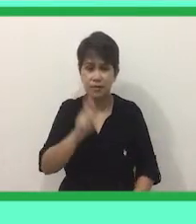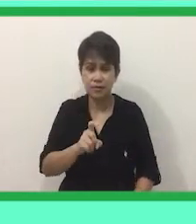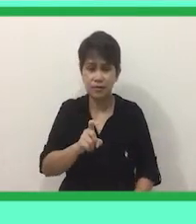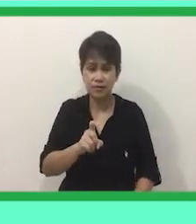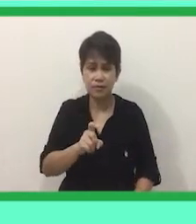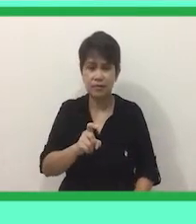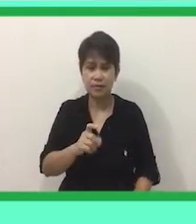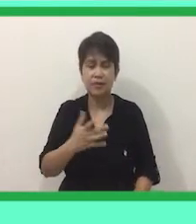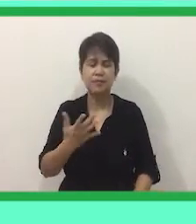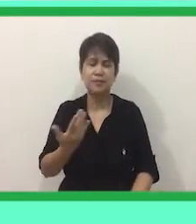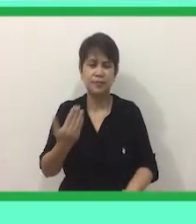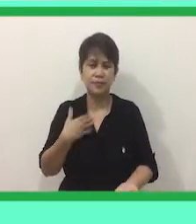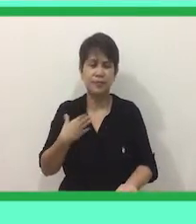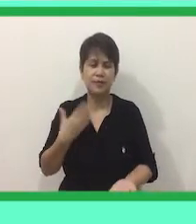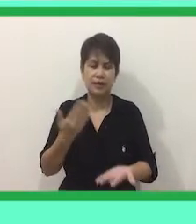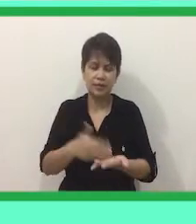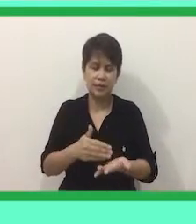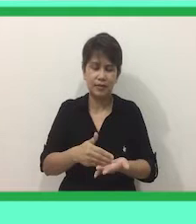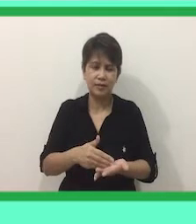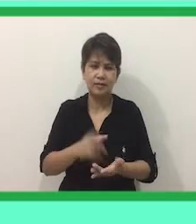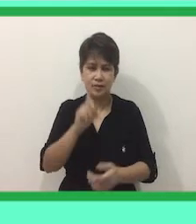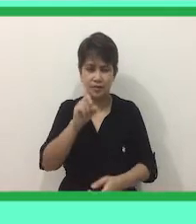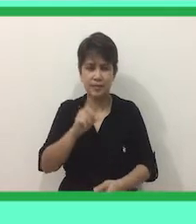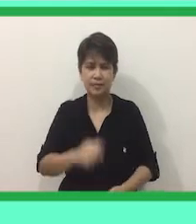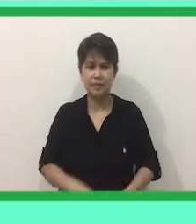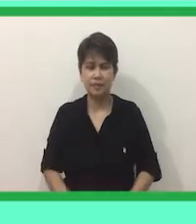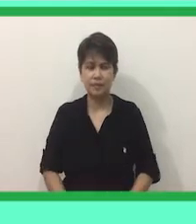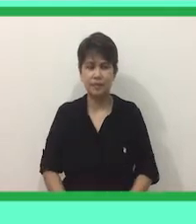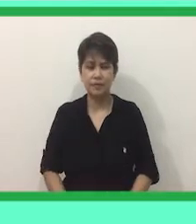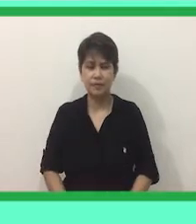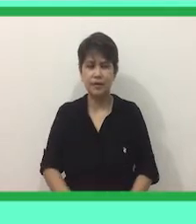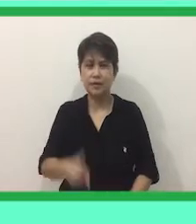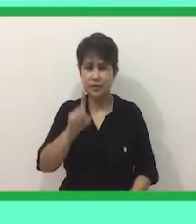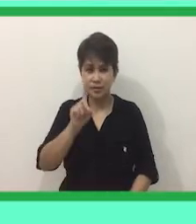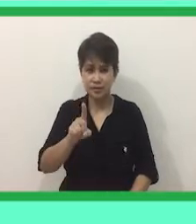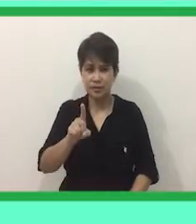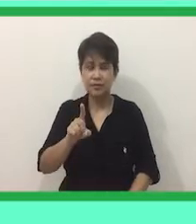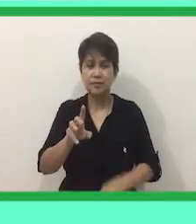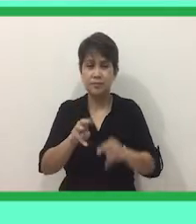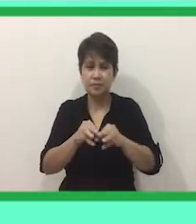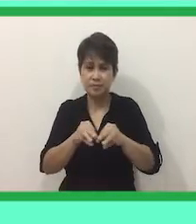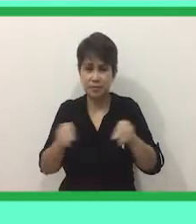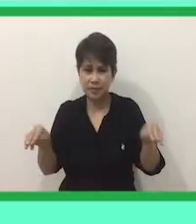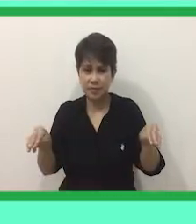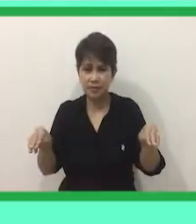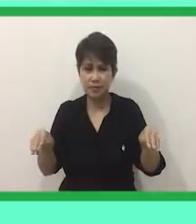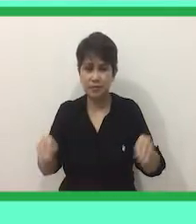Tanong Ay ulitin Ulitin ni Kuya Ray Yan Isa pa Isang metro